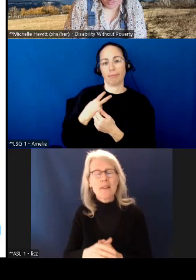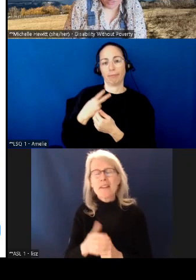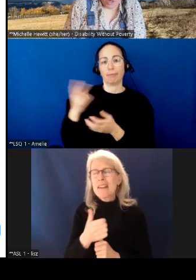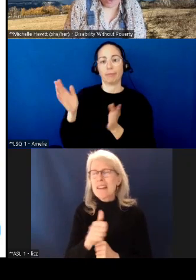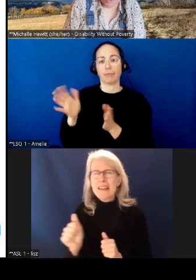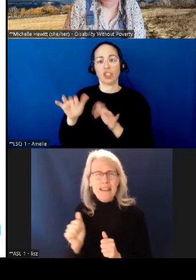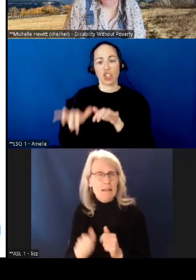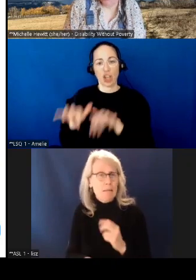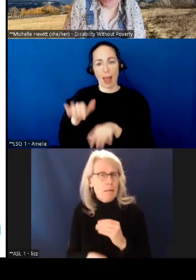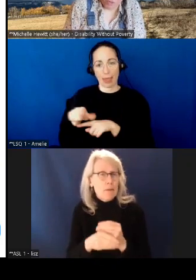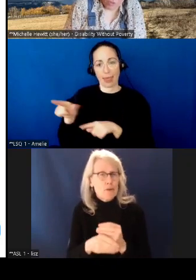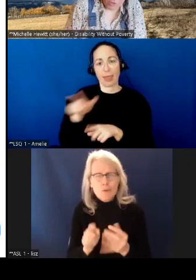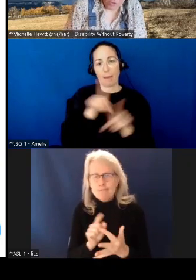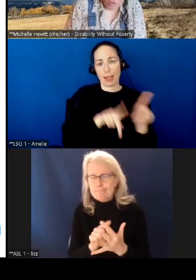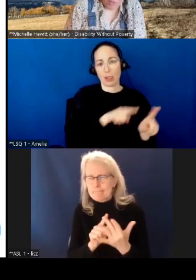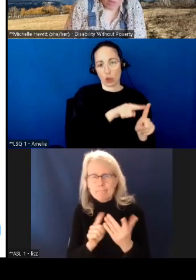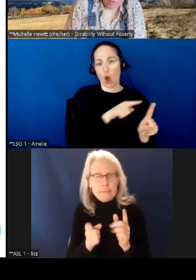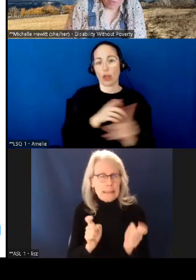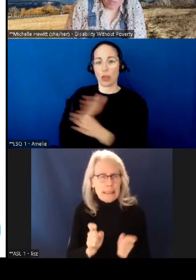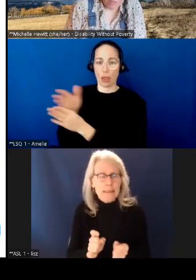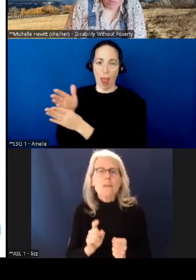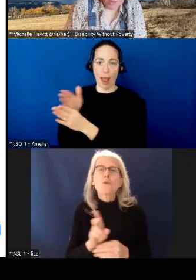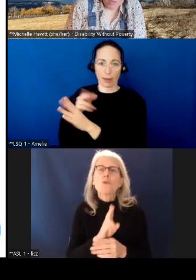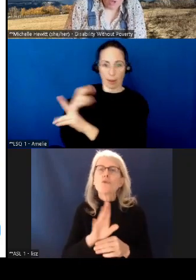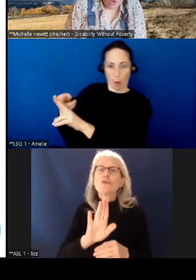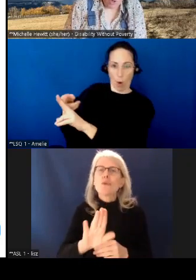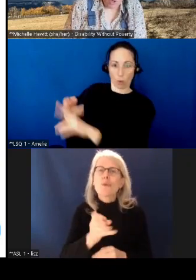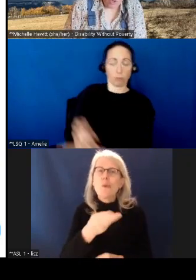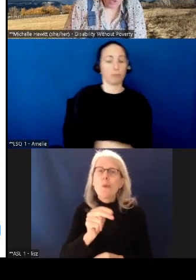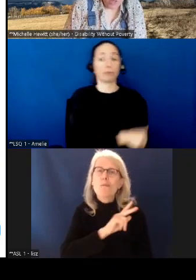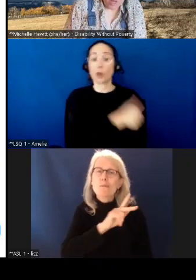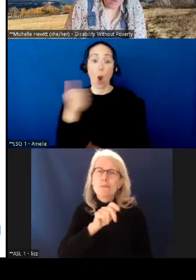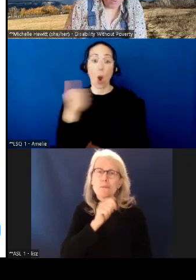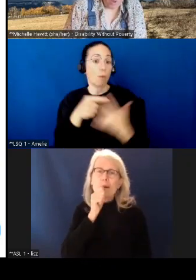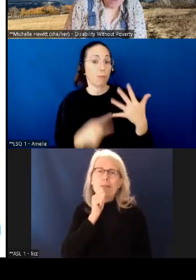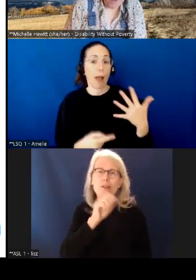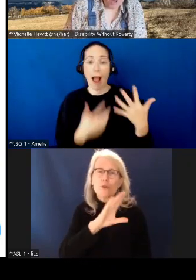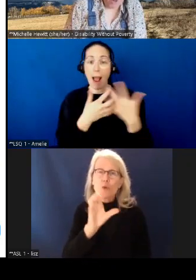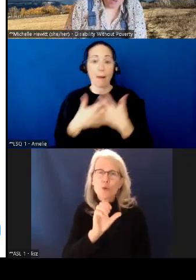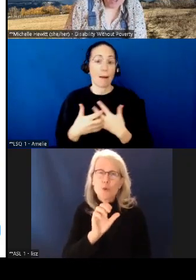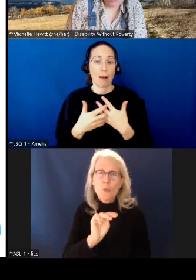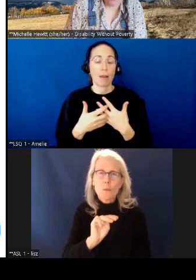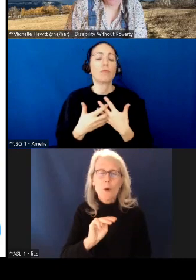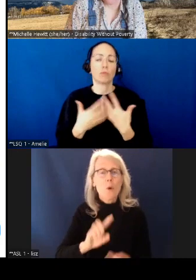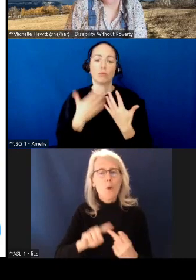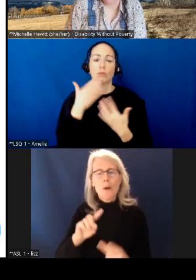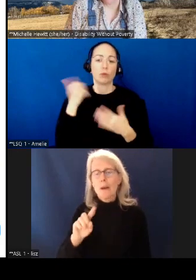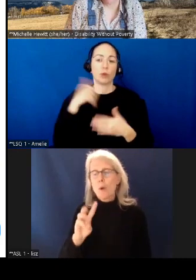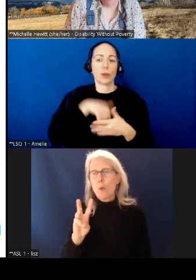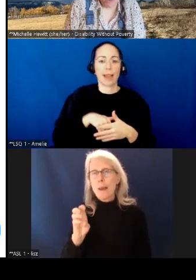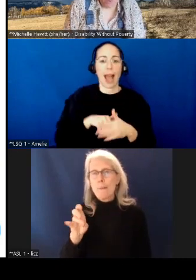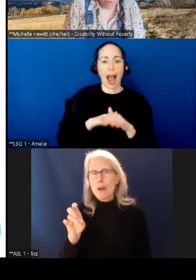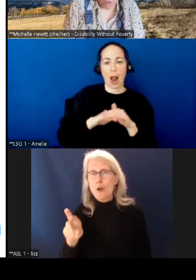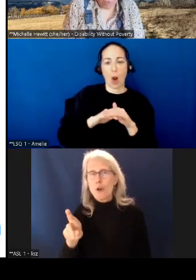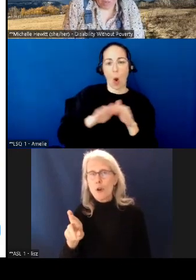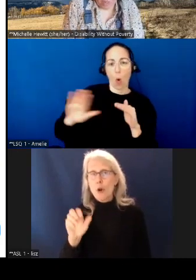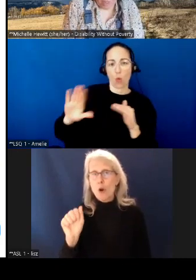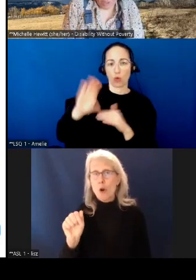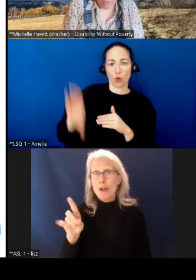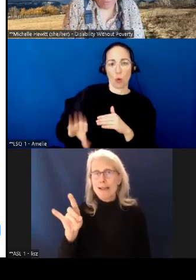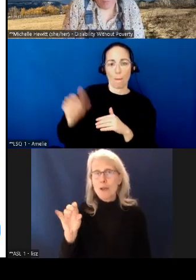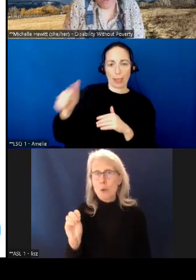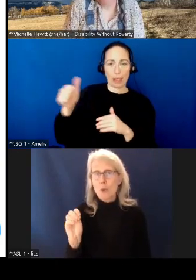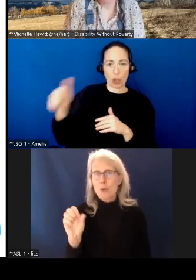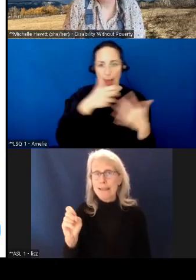dans la boîte de discussion et quelqu'un vous aidera. Pour tout autre paramètre, veuillez vous rendre aux paramètres de votre compte Zoom